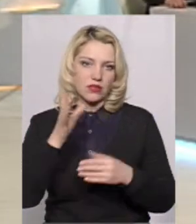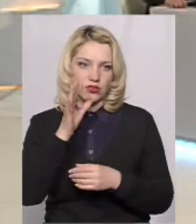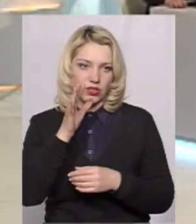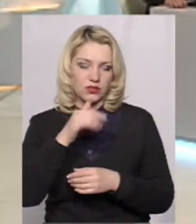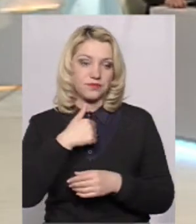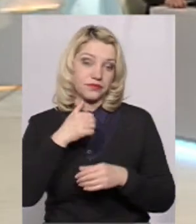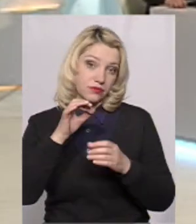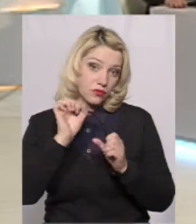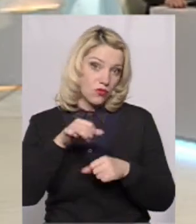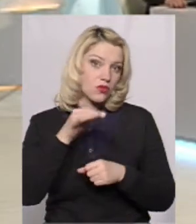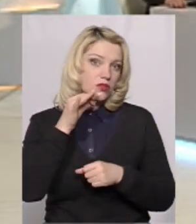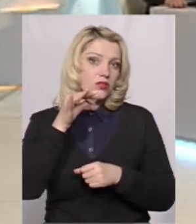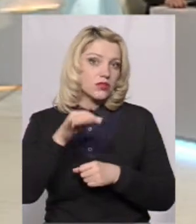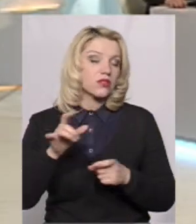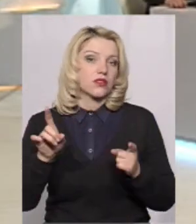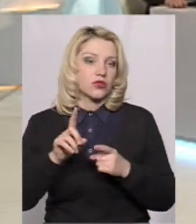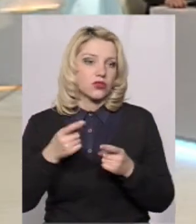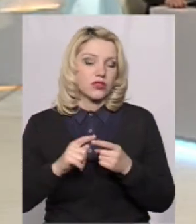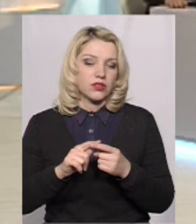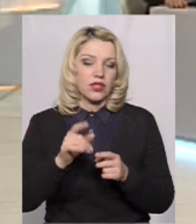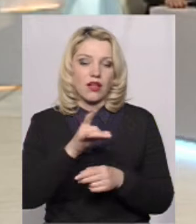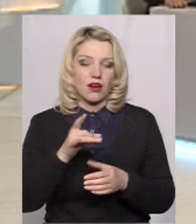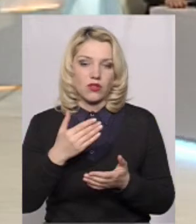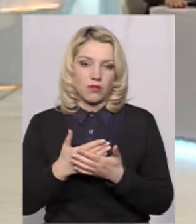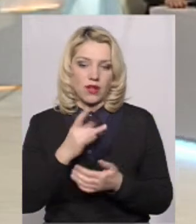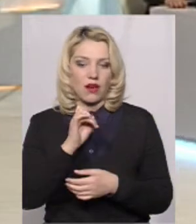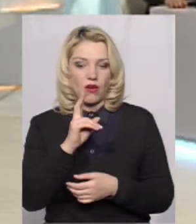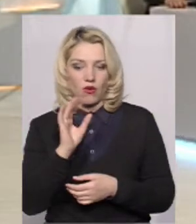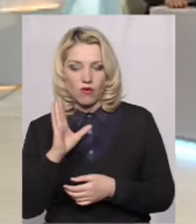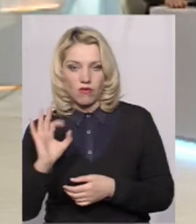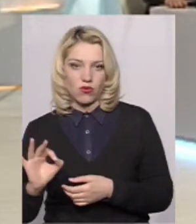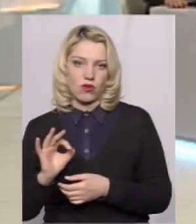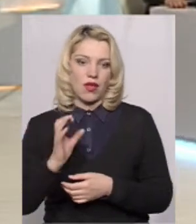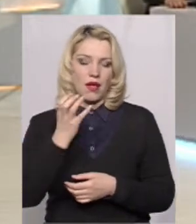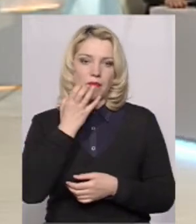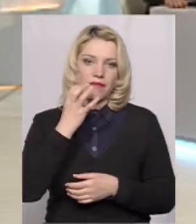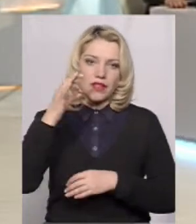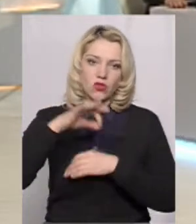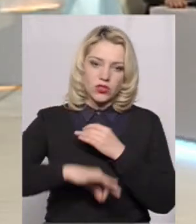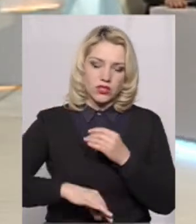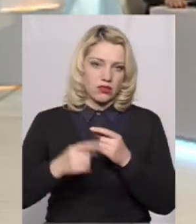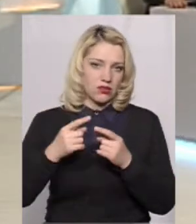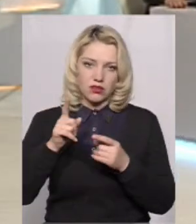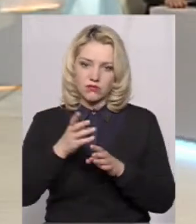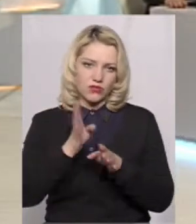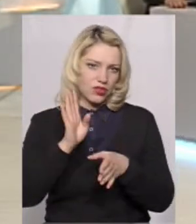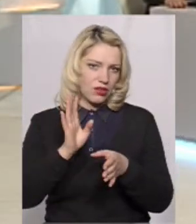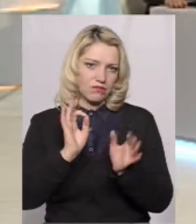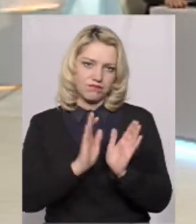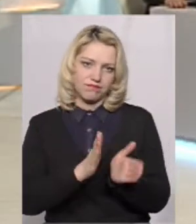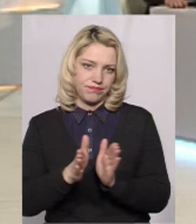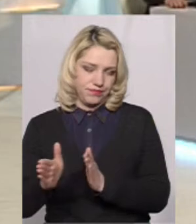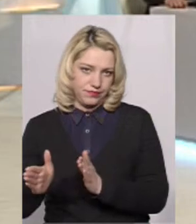Я вам хочу сказати, що ті мікрорайони, як ви казали, наприклад, Раково мікрорайон, Південно-Західний мікрорайон, черга взагалі рухається там